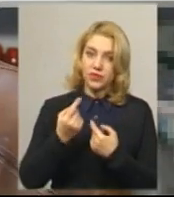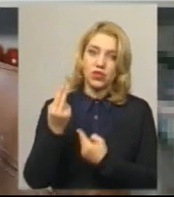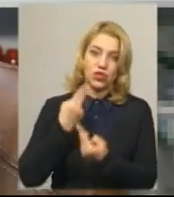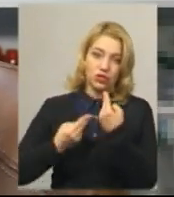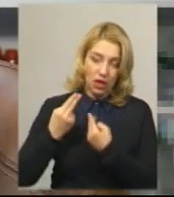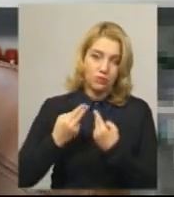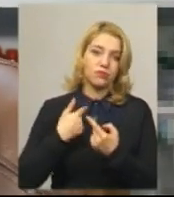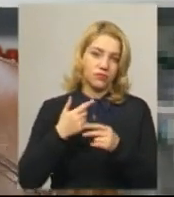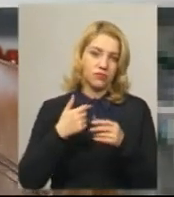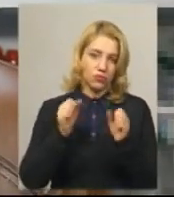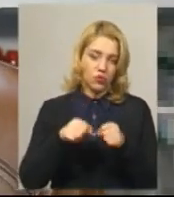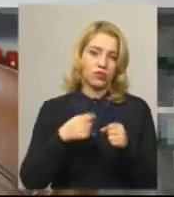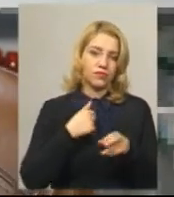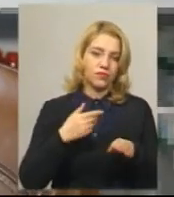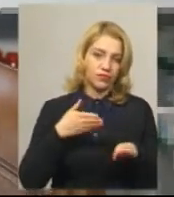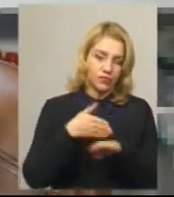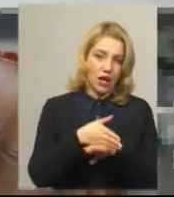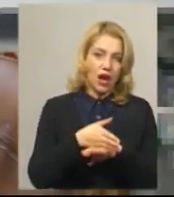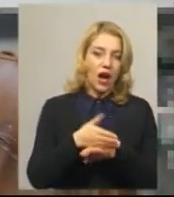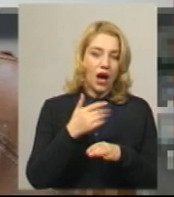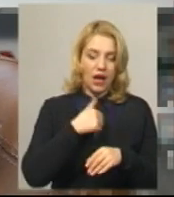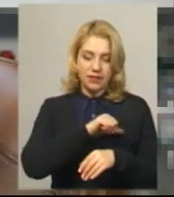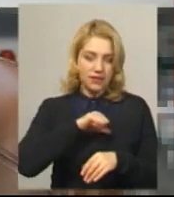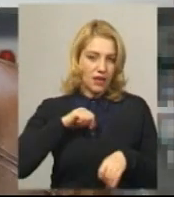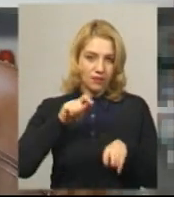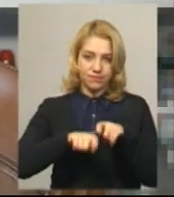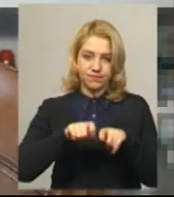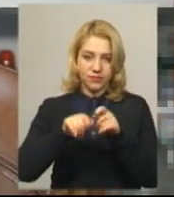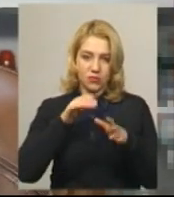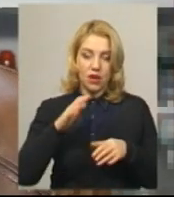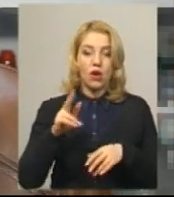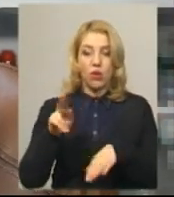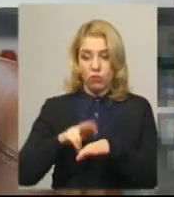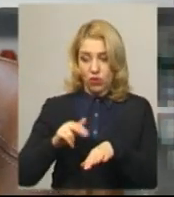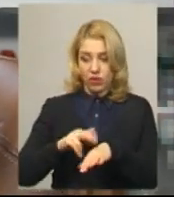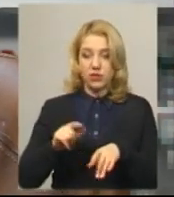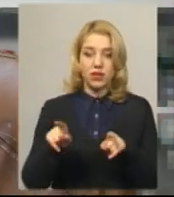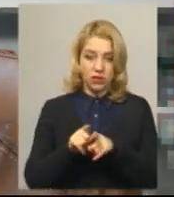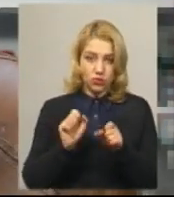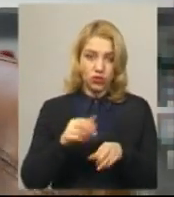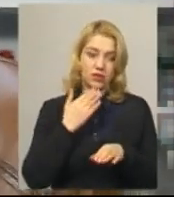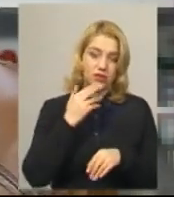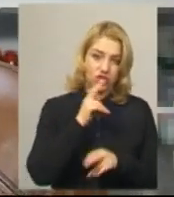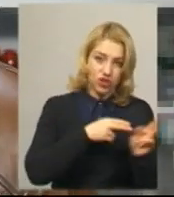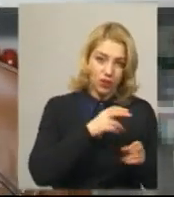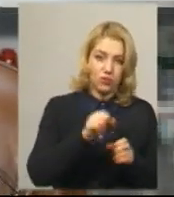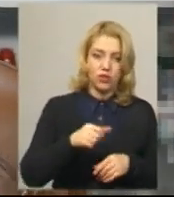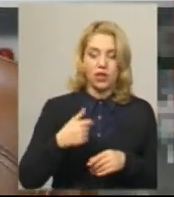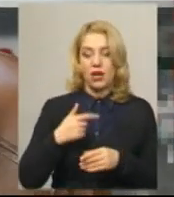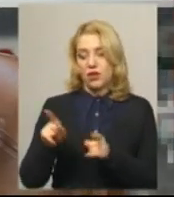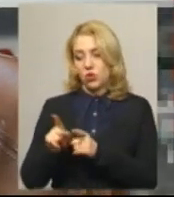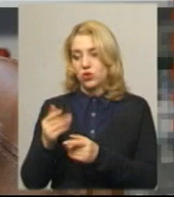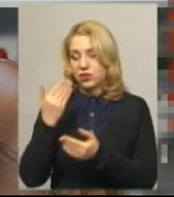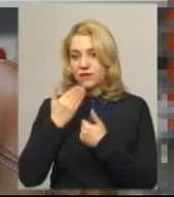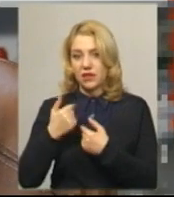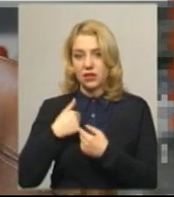до поліції. А ви бачите? поліції або ні, також можуть звертатися до нас. Якщо будуть писати скаргу до нас, ми